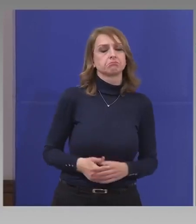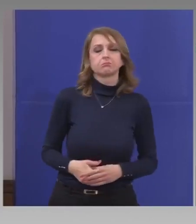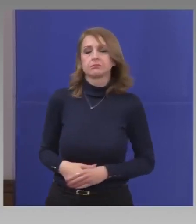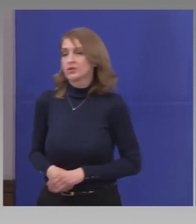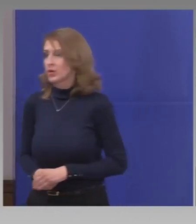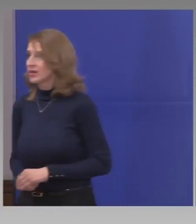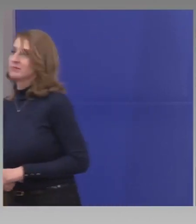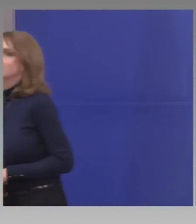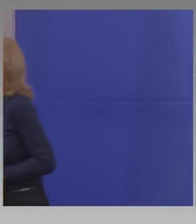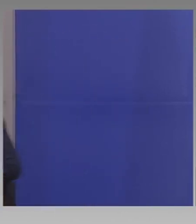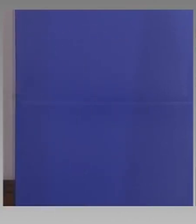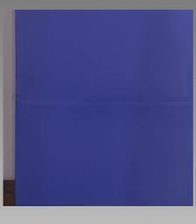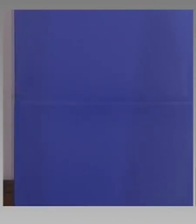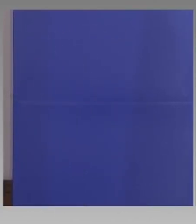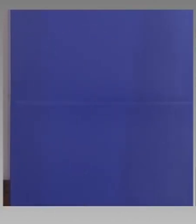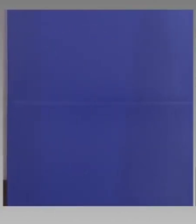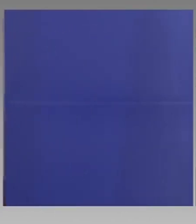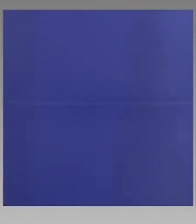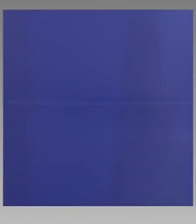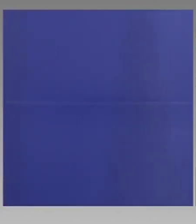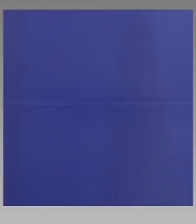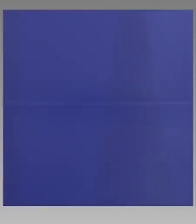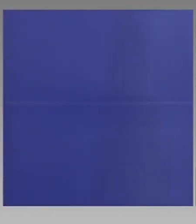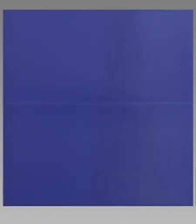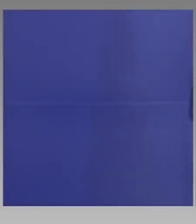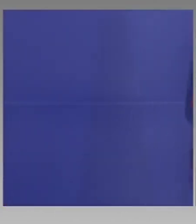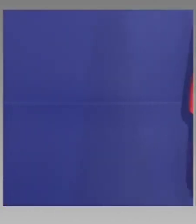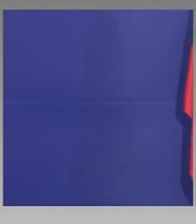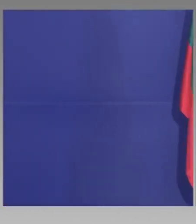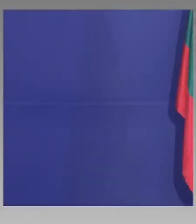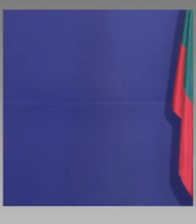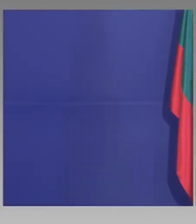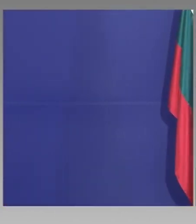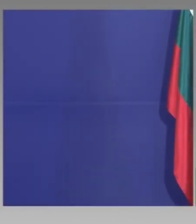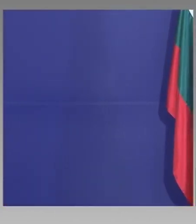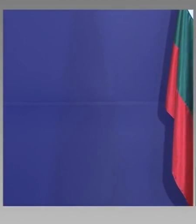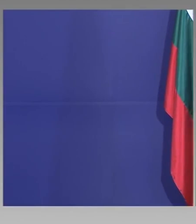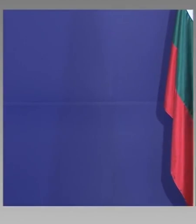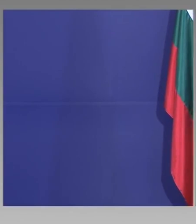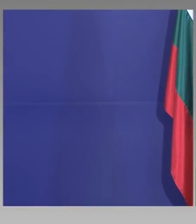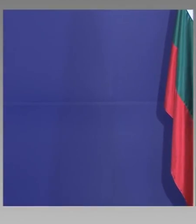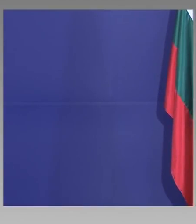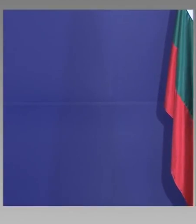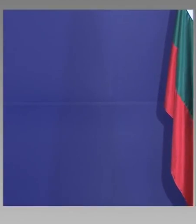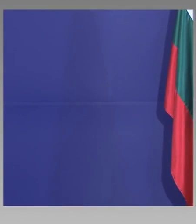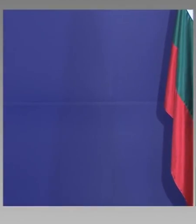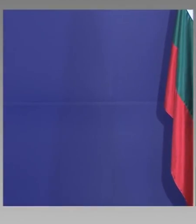да го прецизирам и да го спушнат, да го изпърнат. Да. Да.